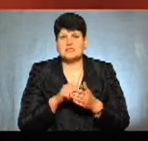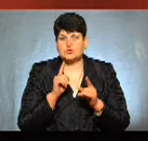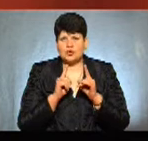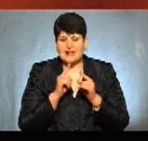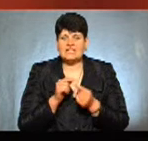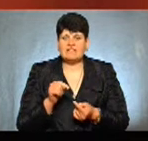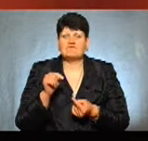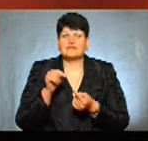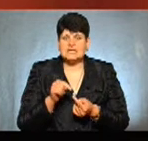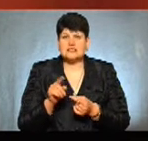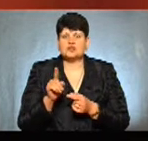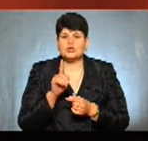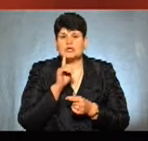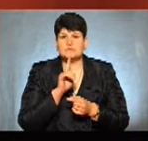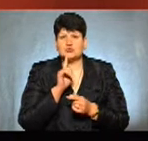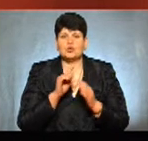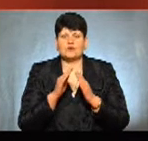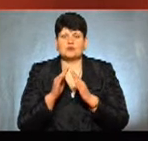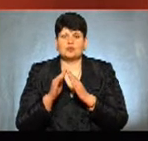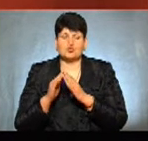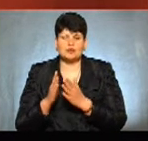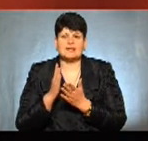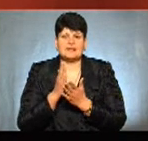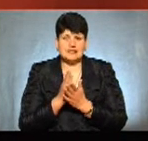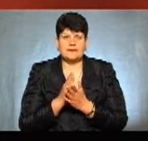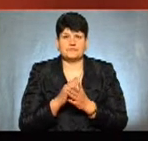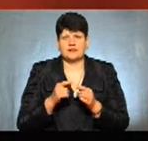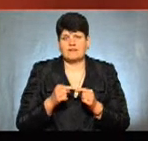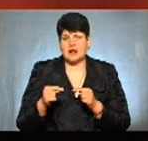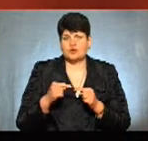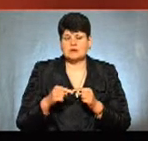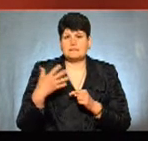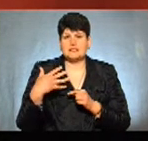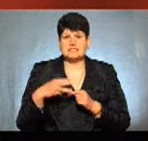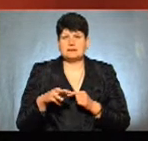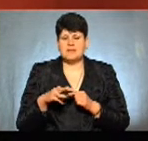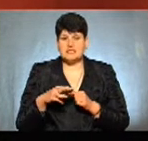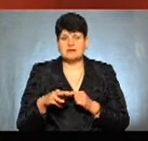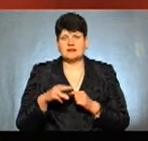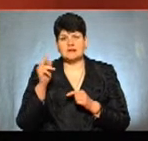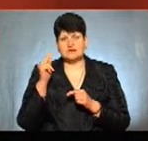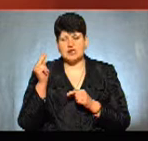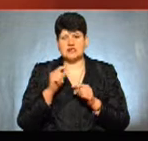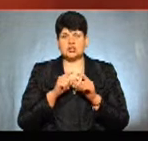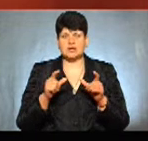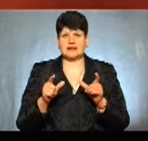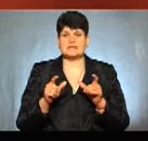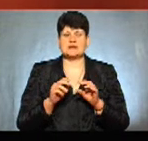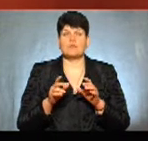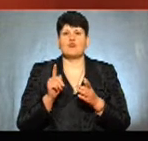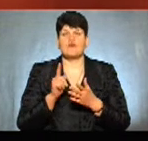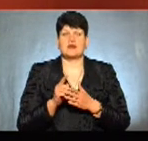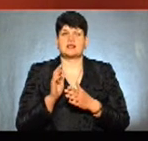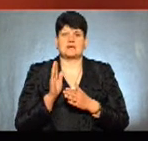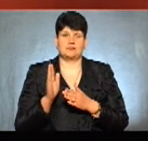визначили, що тимчасові споруди, які знаходяться в радіусі 50 метрів від навчальних дошкільних закладів, в принципі, повинні